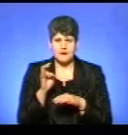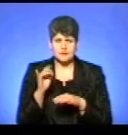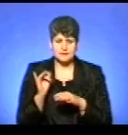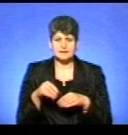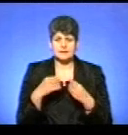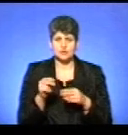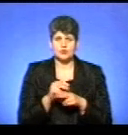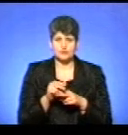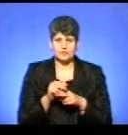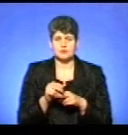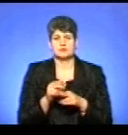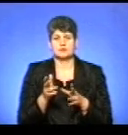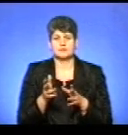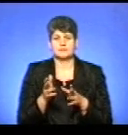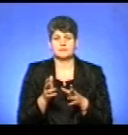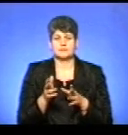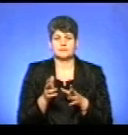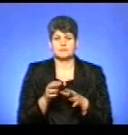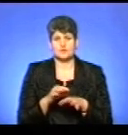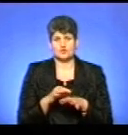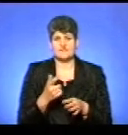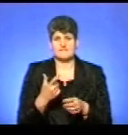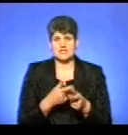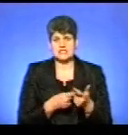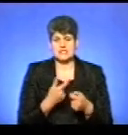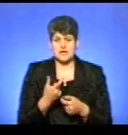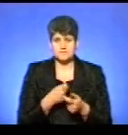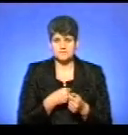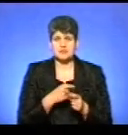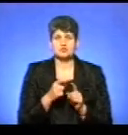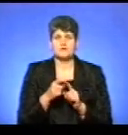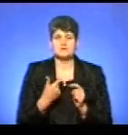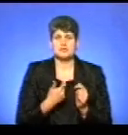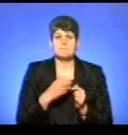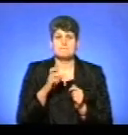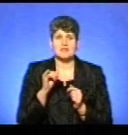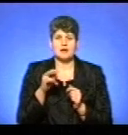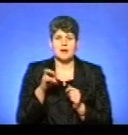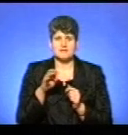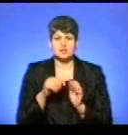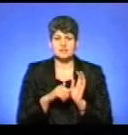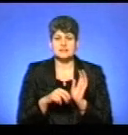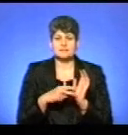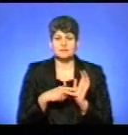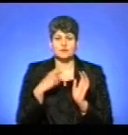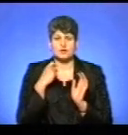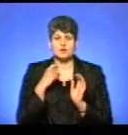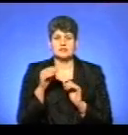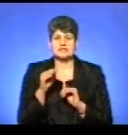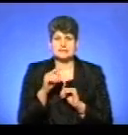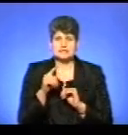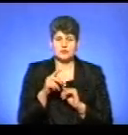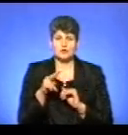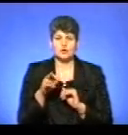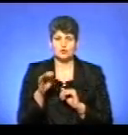лікування. Проходить антирабічну вакцинацію. За словами жителя села Білявинці, 67-річного Зіновія Лотоцького,